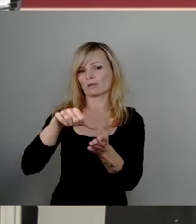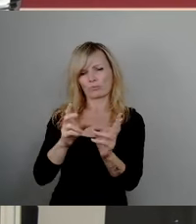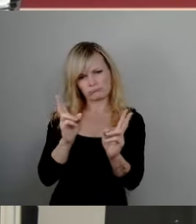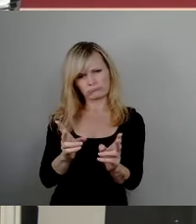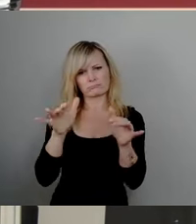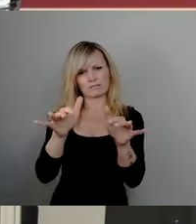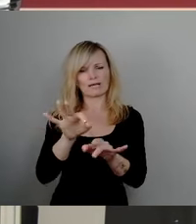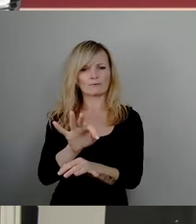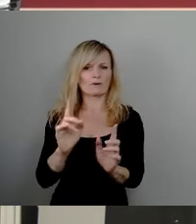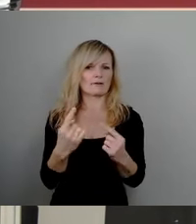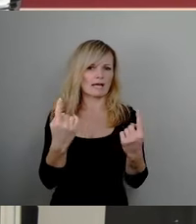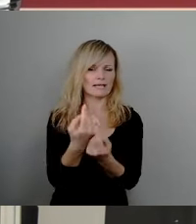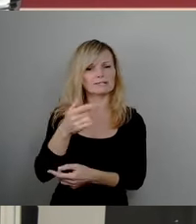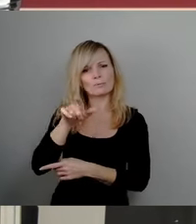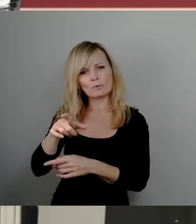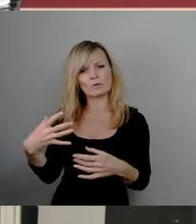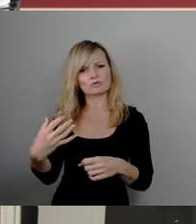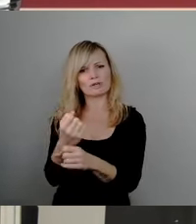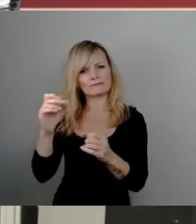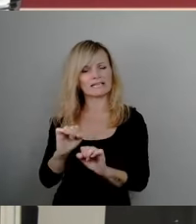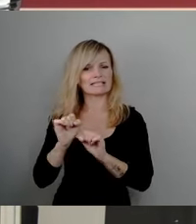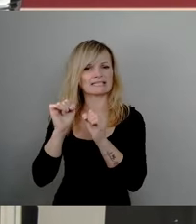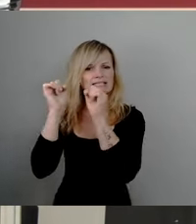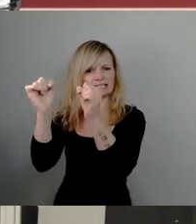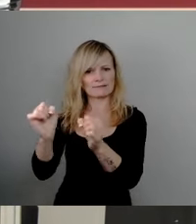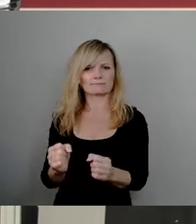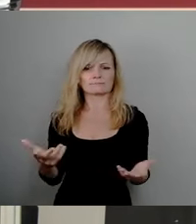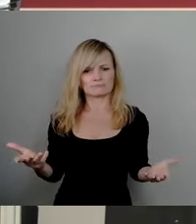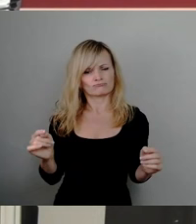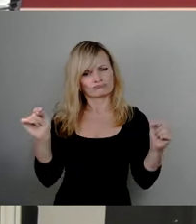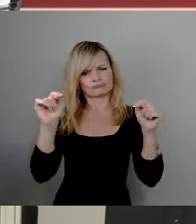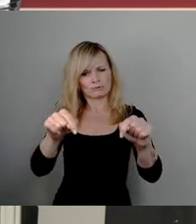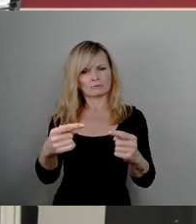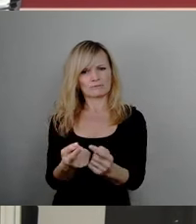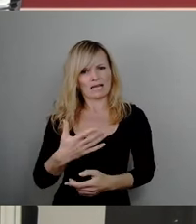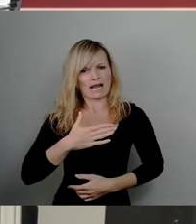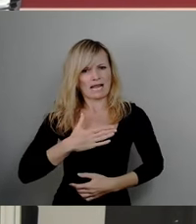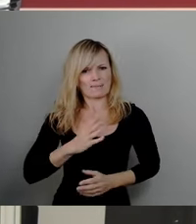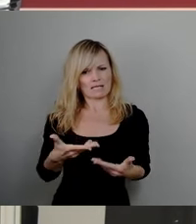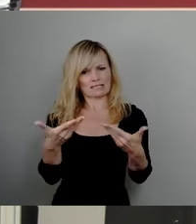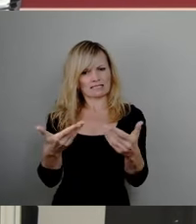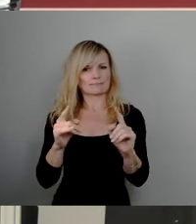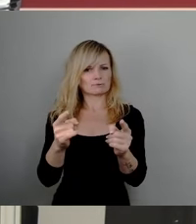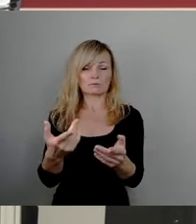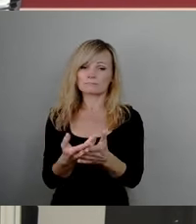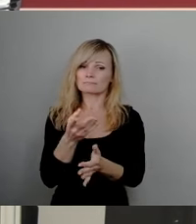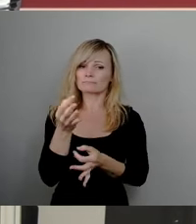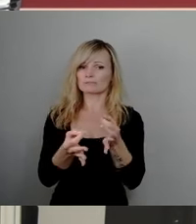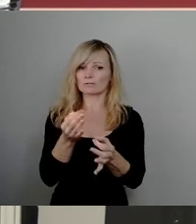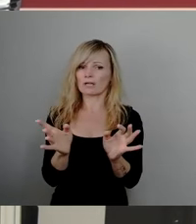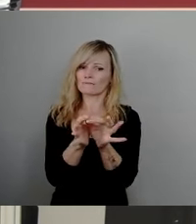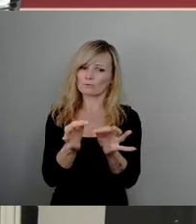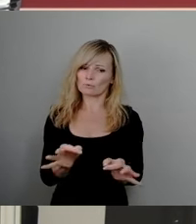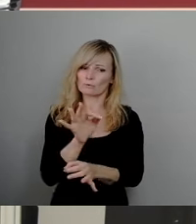bürgerschaftlichen Initiativen aus Prolis eine Heimstatt geben. Es wird damit eine ganz besondere Funktion im Stadtteil erfüllen und das